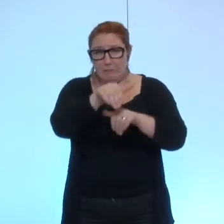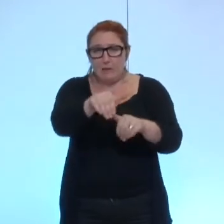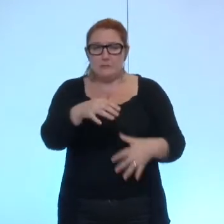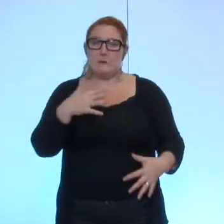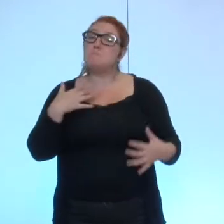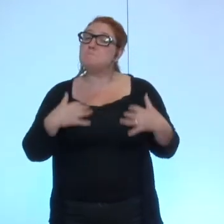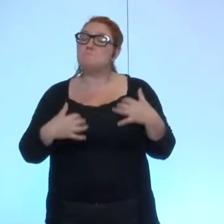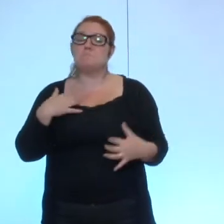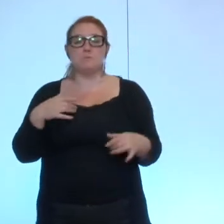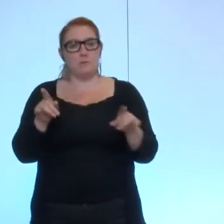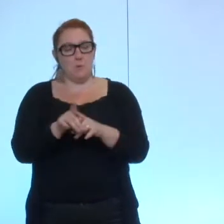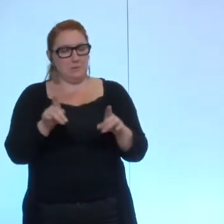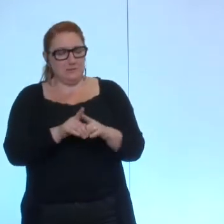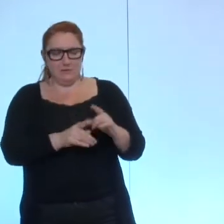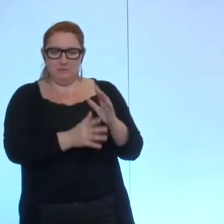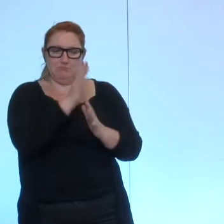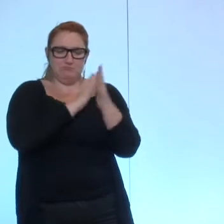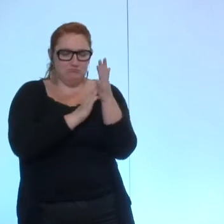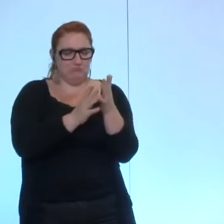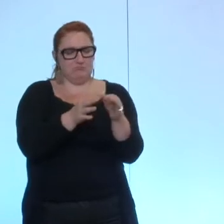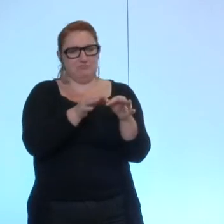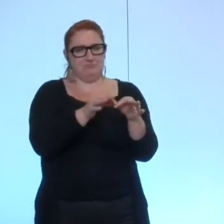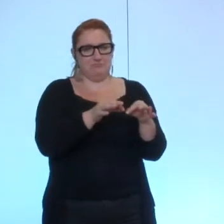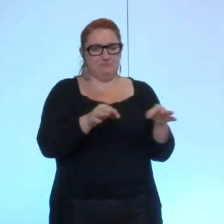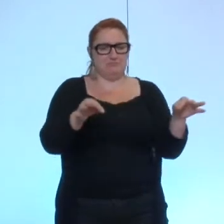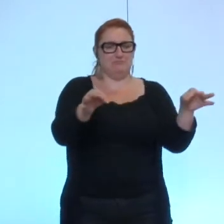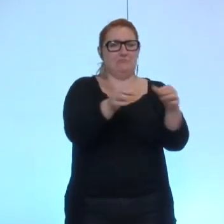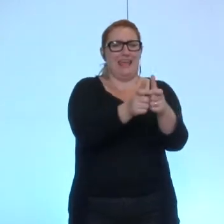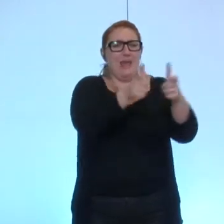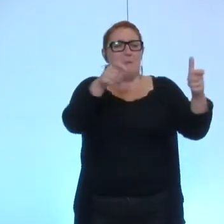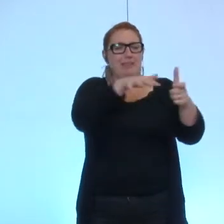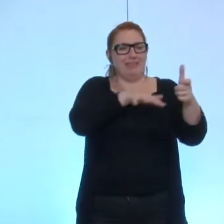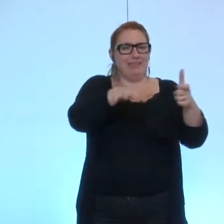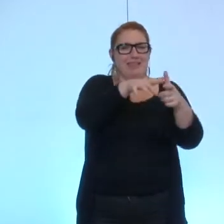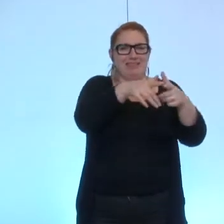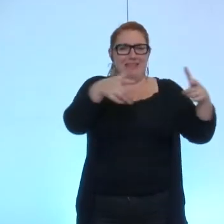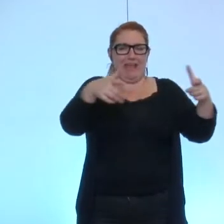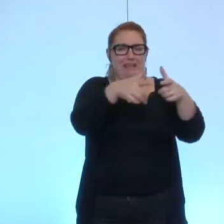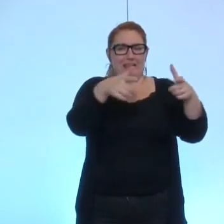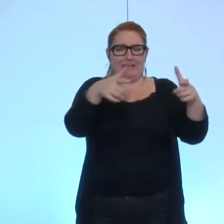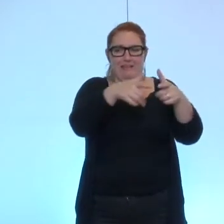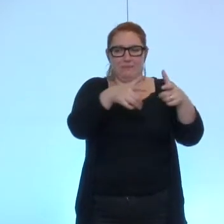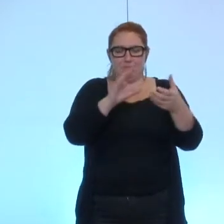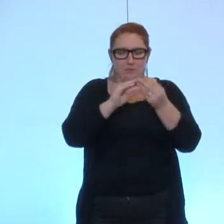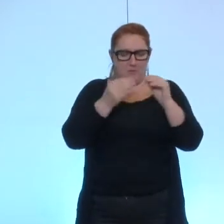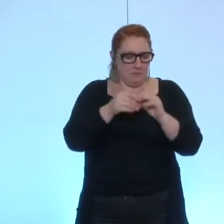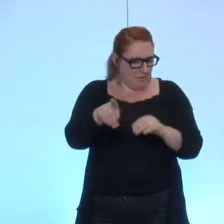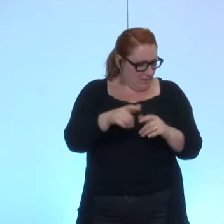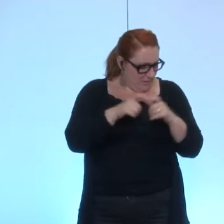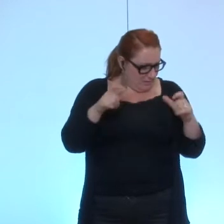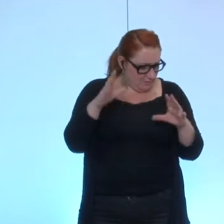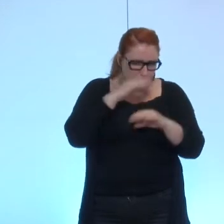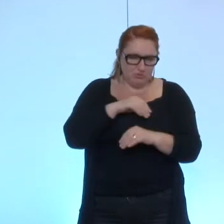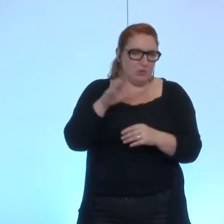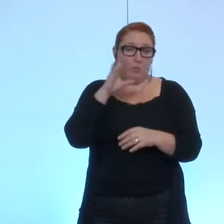taille de l'EHPAD fait qu'il y a eu ce problème avec l'établissement dont j'ai oublié le nom